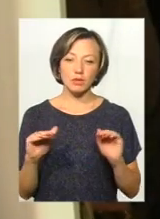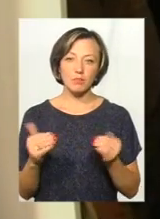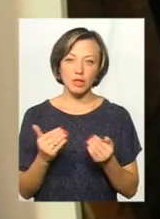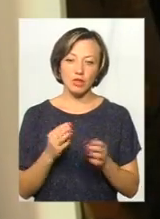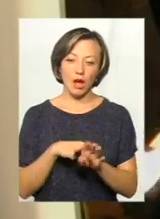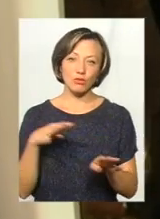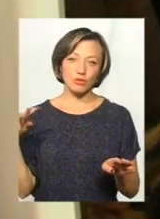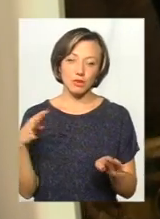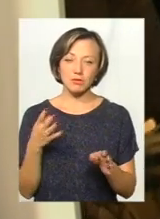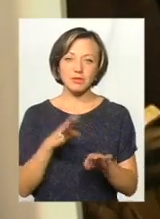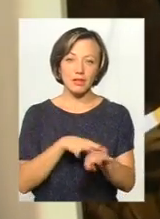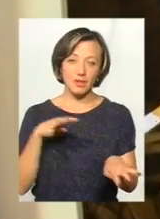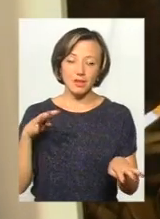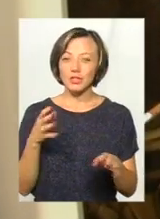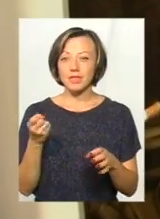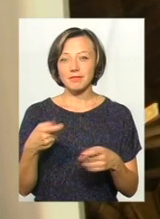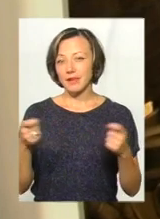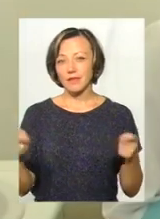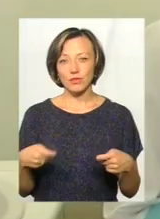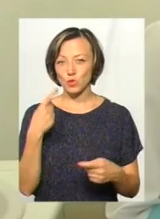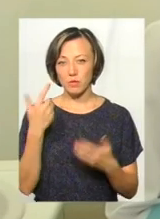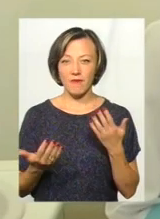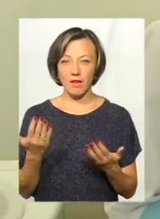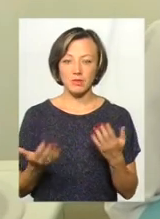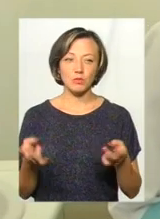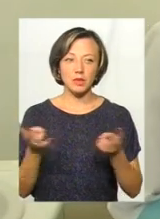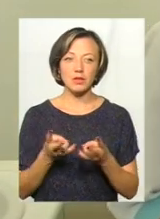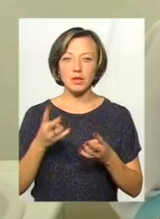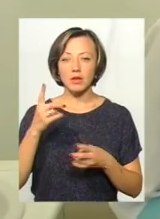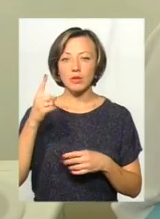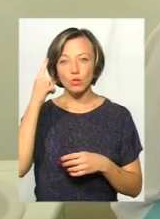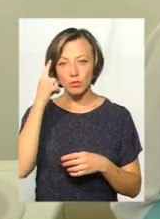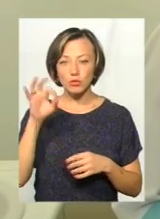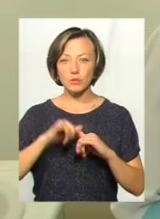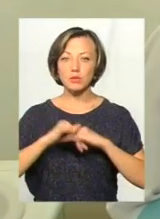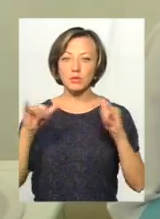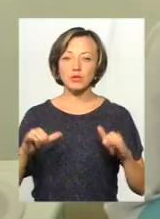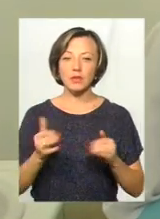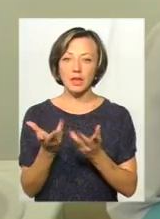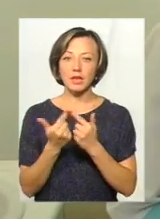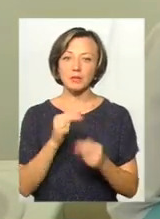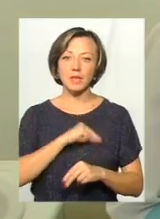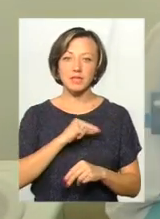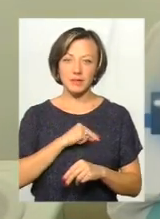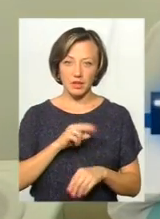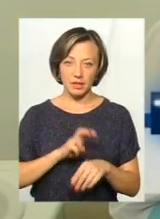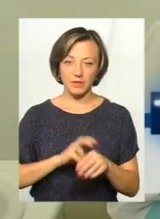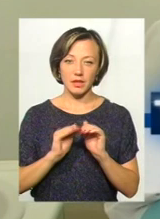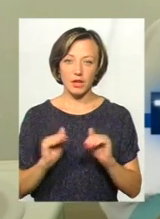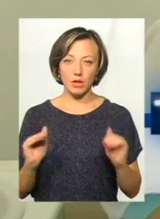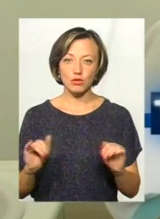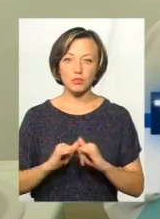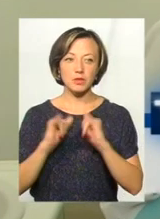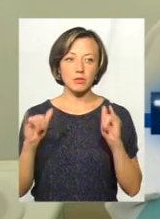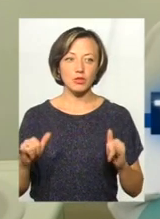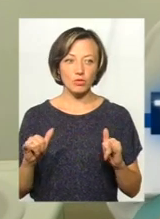ажіотаж, завідувач відділення має сумнів. Необхідно дбати про те, щоб збільшувався штат стоматологів дитячих, щоб